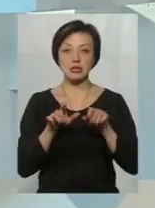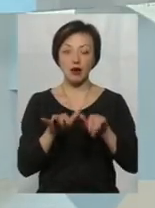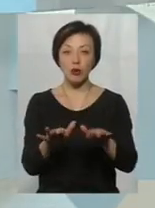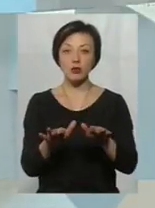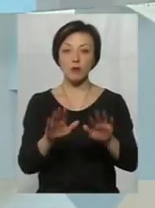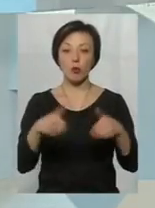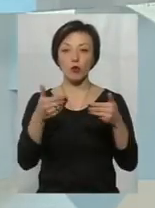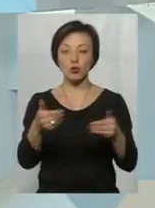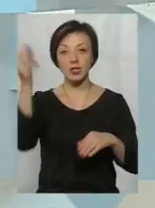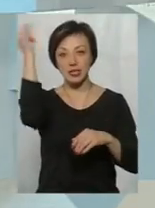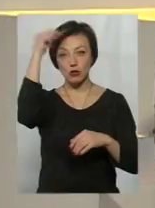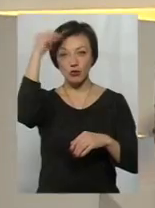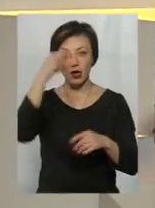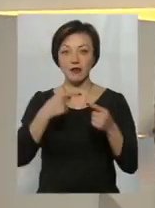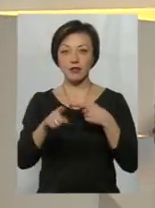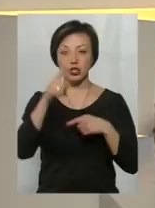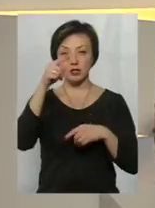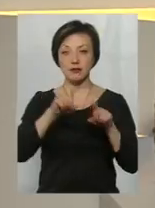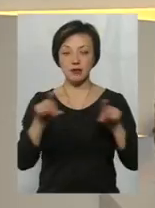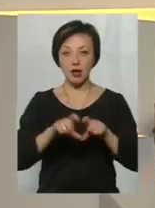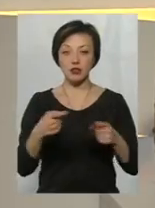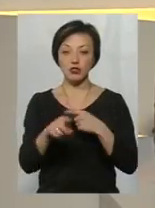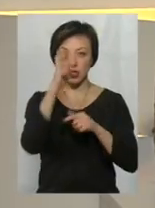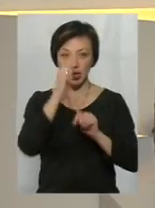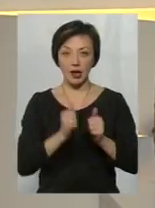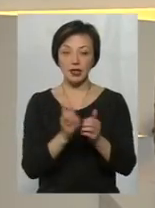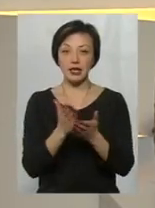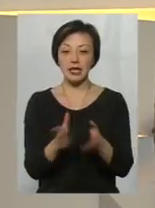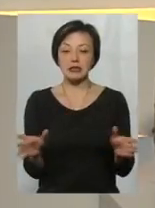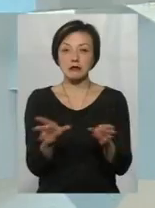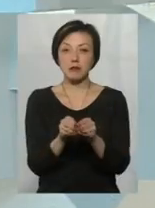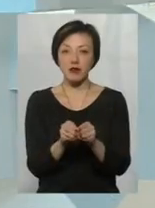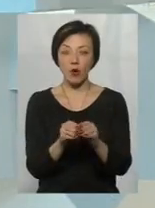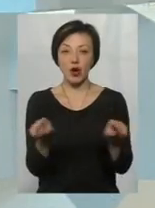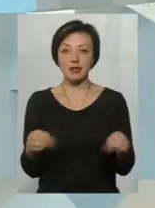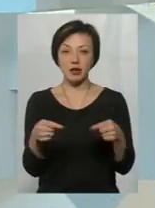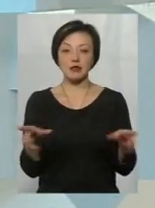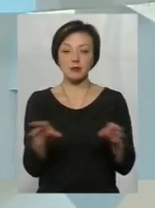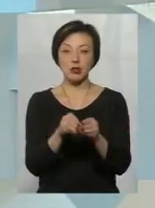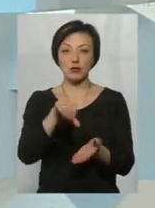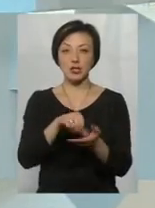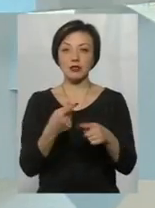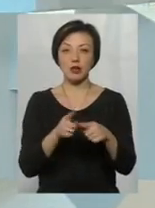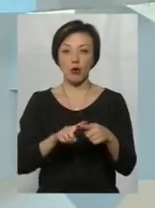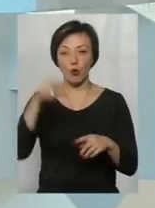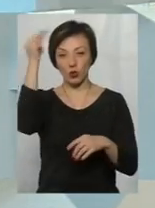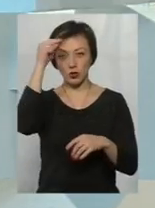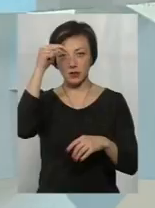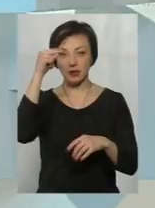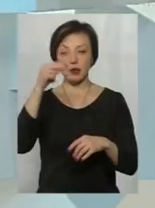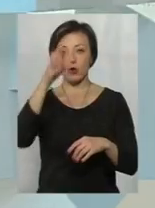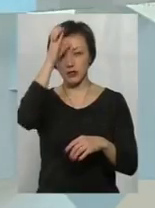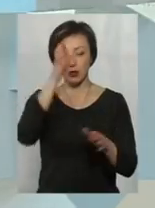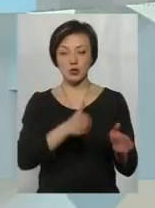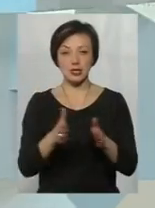пропонує стажування в інших навчальних закладах з інших країн, які є співорганізаторами, співучасниками такої